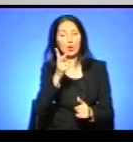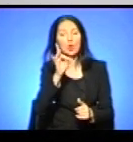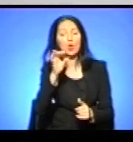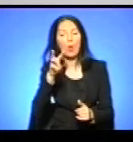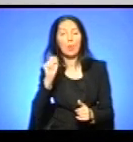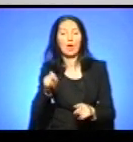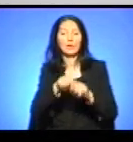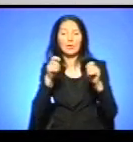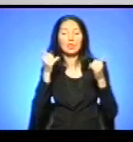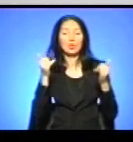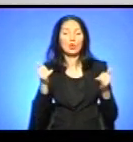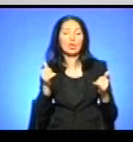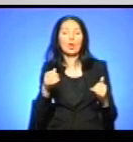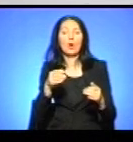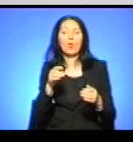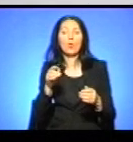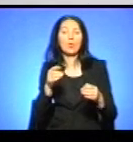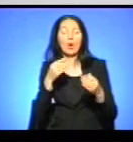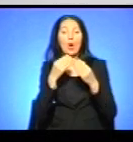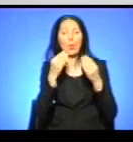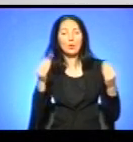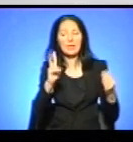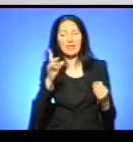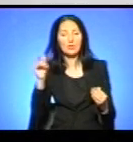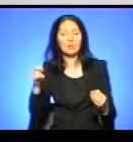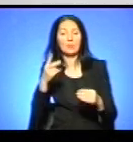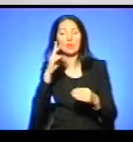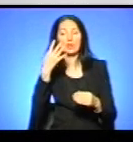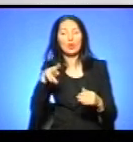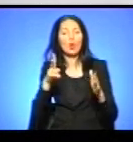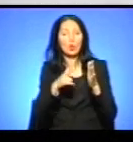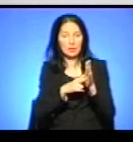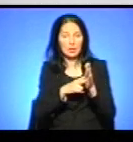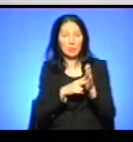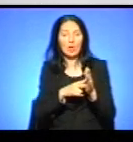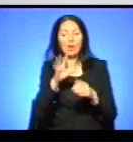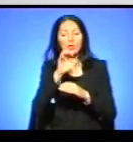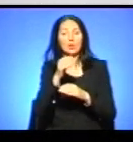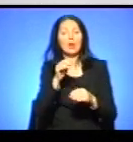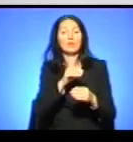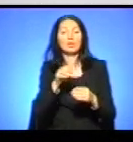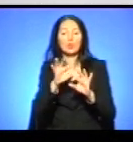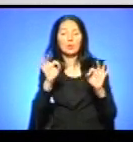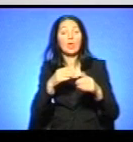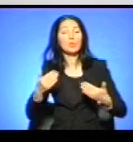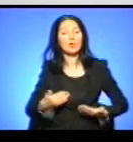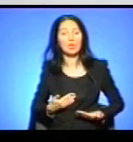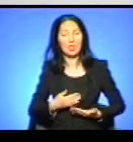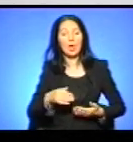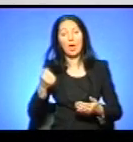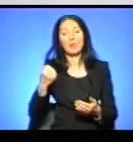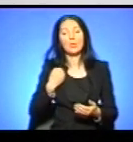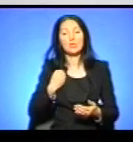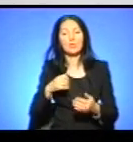музеї. 47 чорнобілих фотографій розповідають про життя бійців у промзоні Авдіївки. Світлини зняті протягом